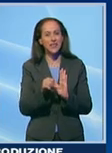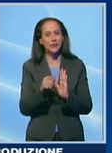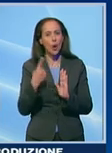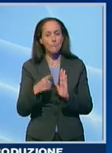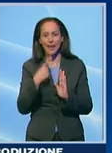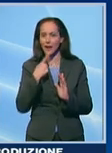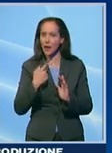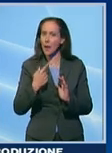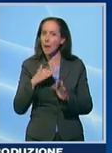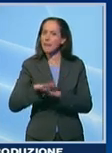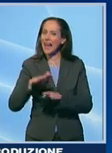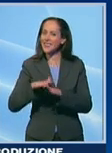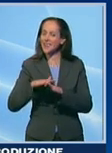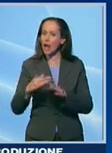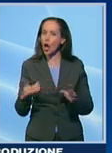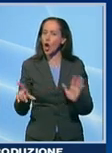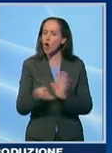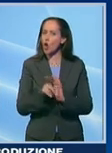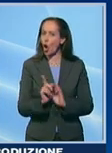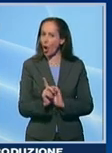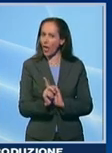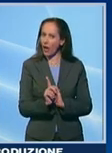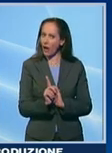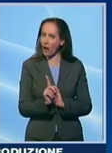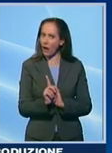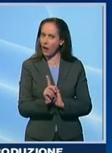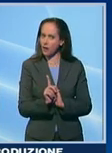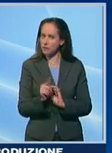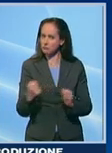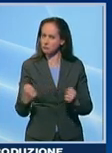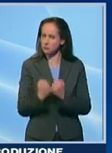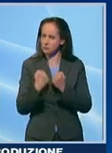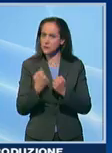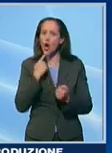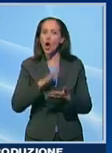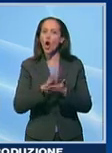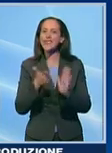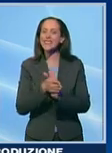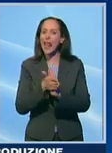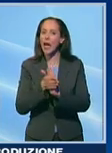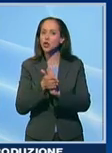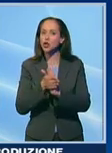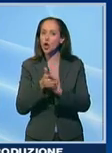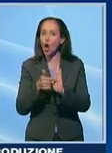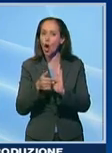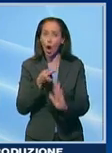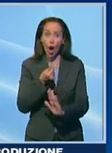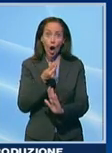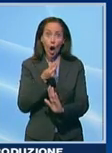sleali avrà un impatto importante. Come noto non saranno più possibili i contratti che stanno al di sotto dei costi di produzione che verranno